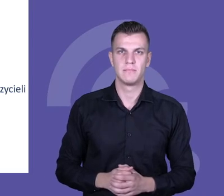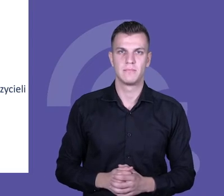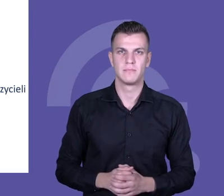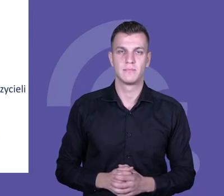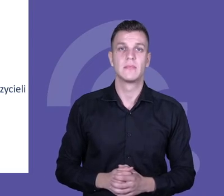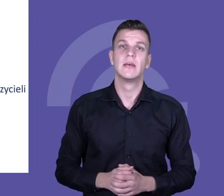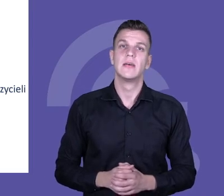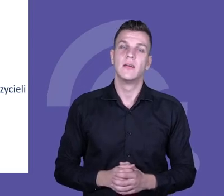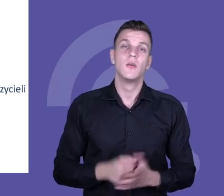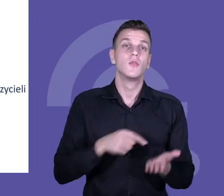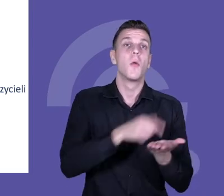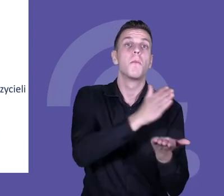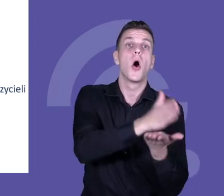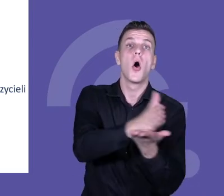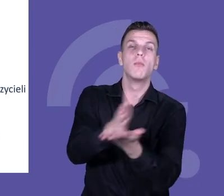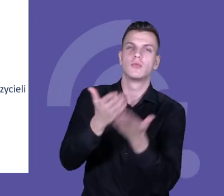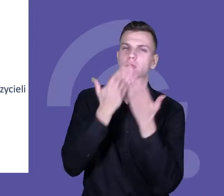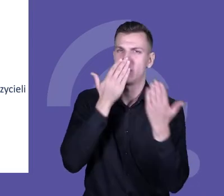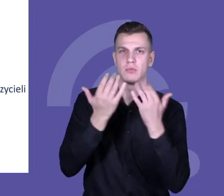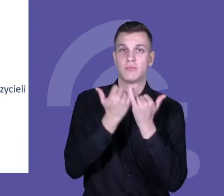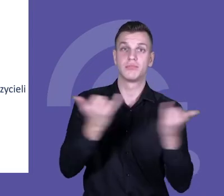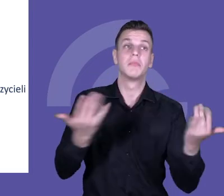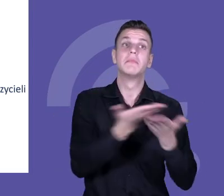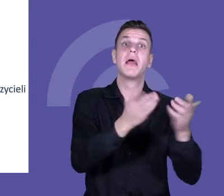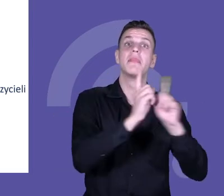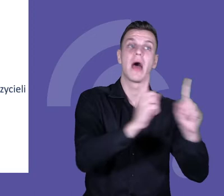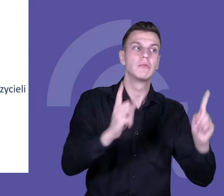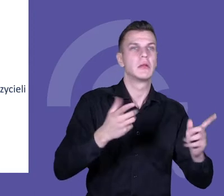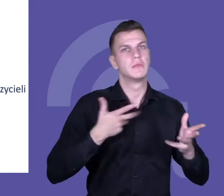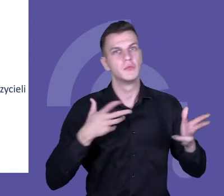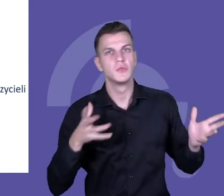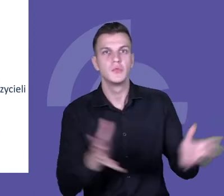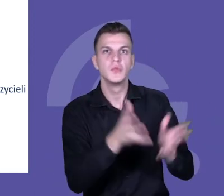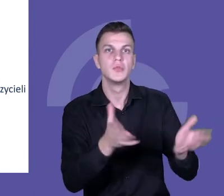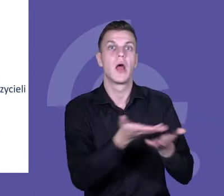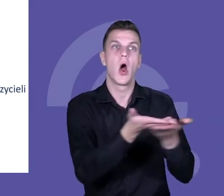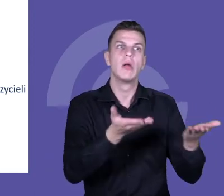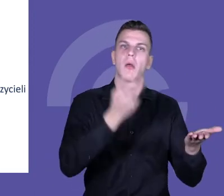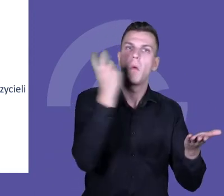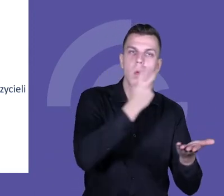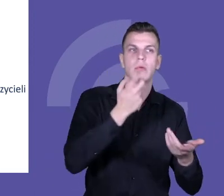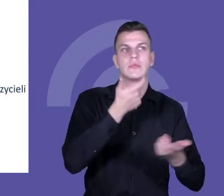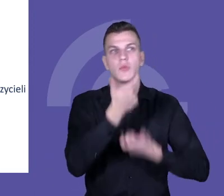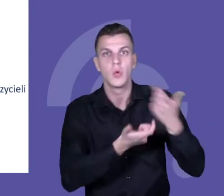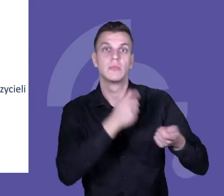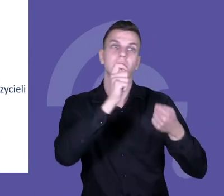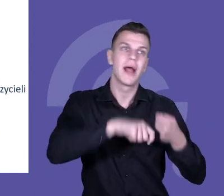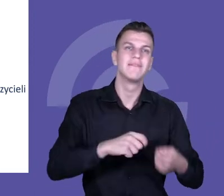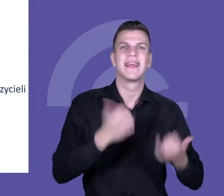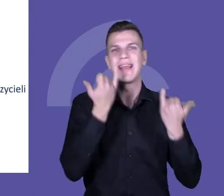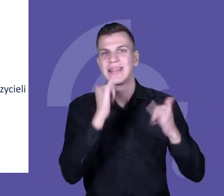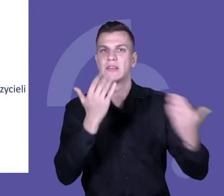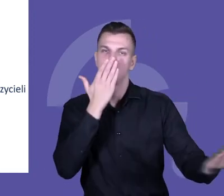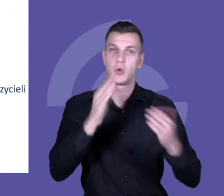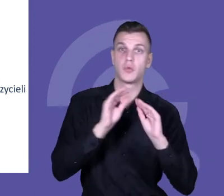oferowaliśmy różne formy wsparcia nauczycieli. Zachęcaliśmy do testowania i eksperymentowania z różnymi metodami, a